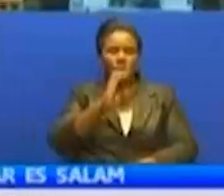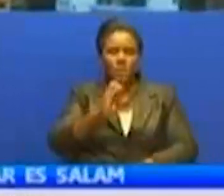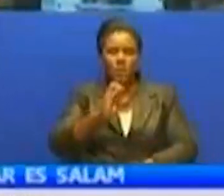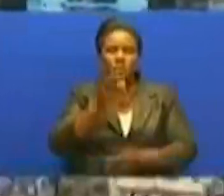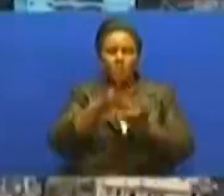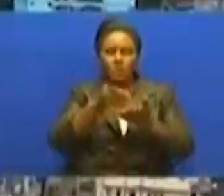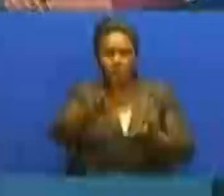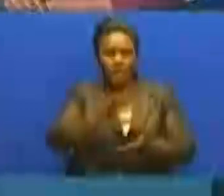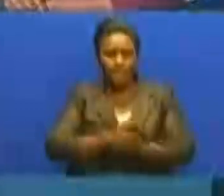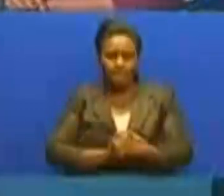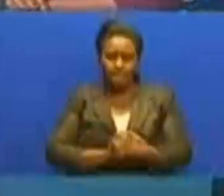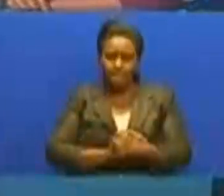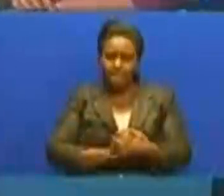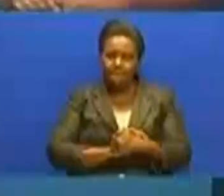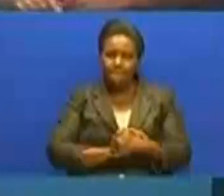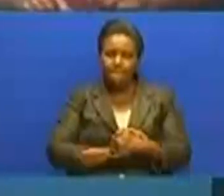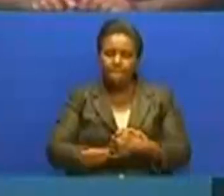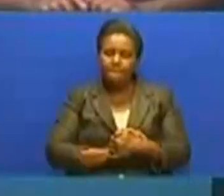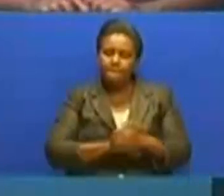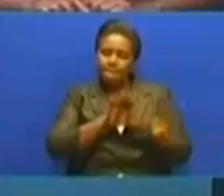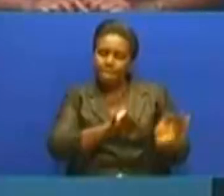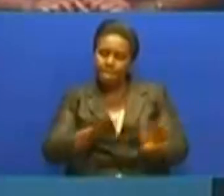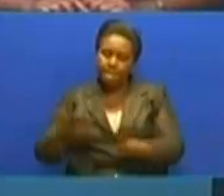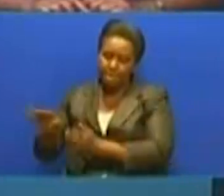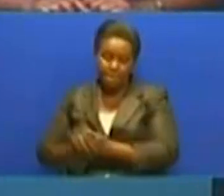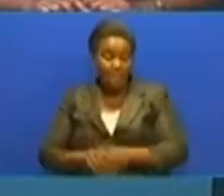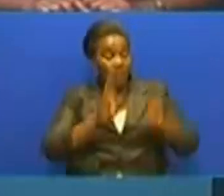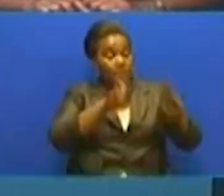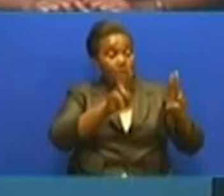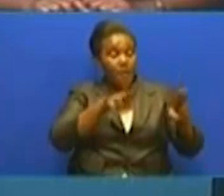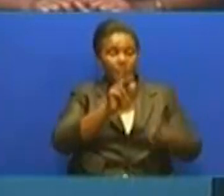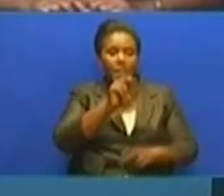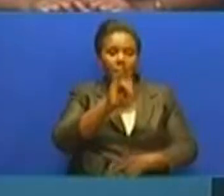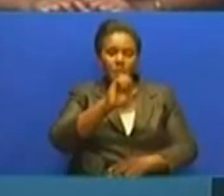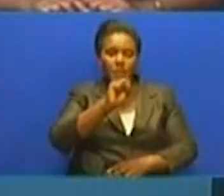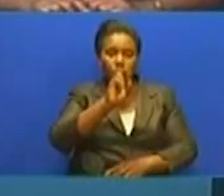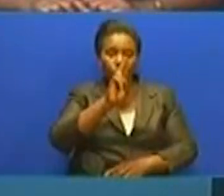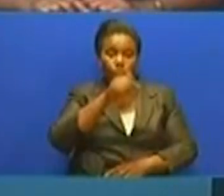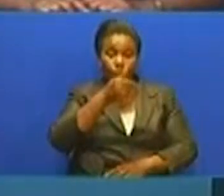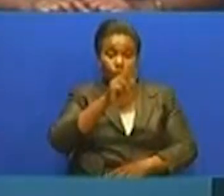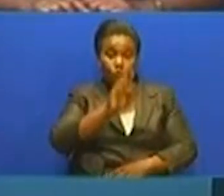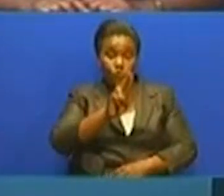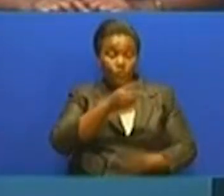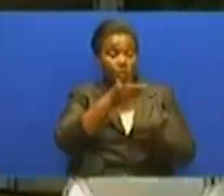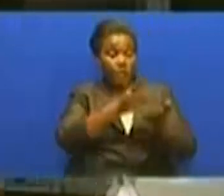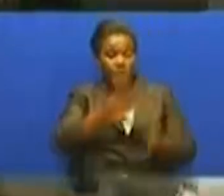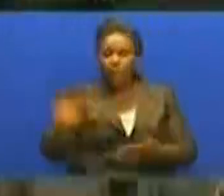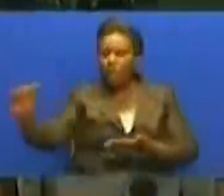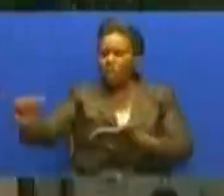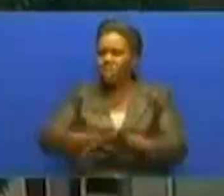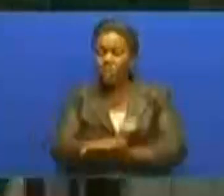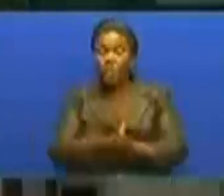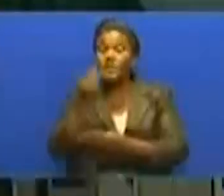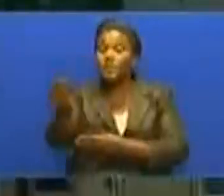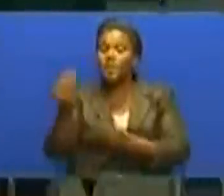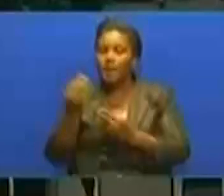Stanley Gansel, TBC, Dar es Salaamu. Na mahakama ya Hakimu Mkazi, kisutu